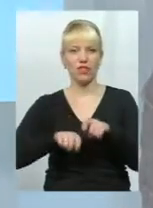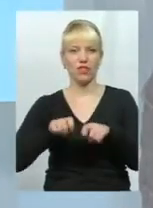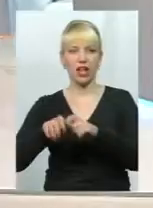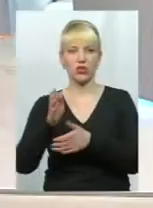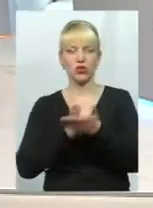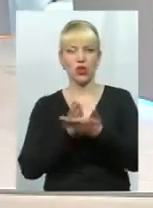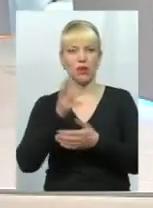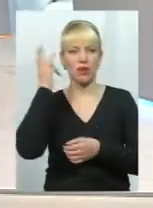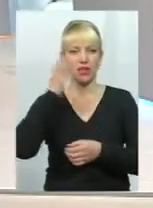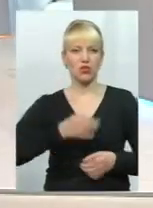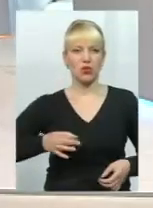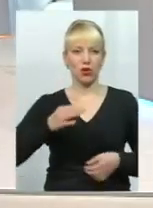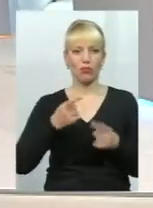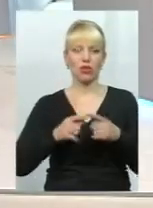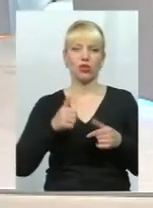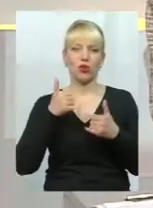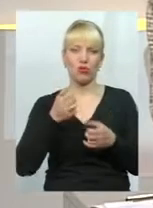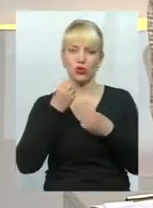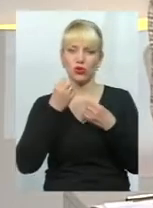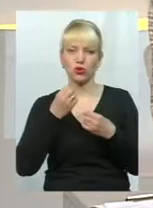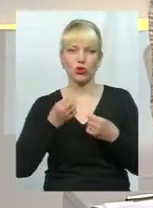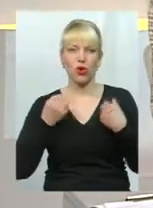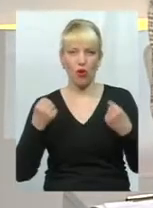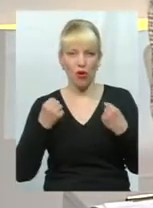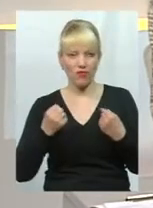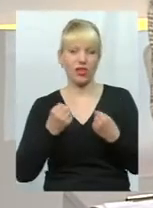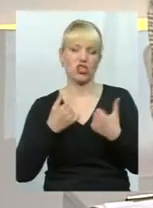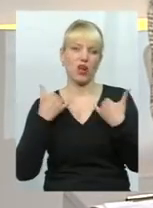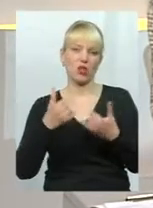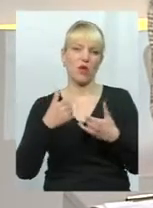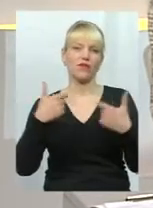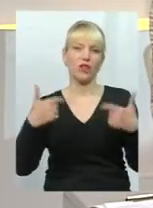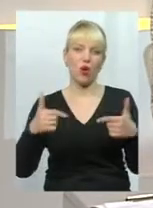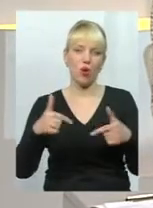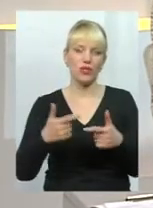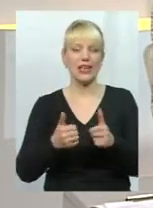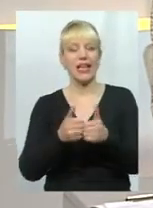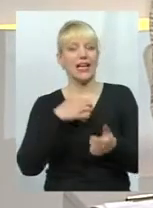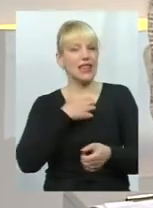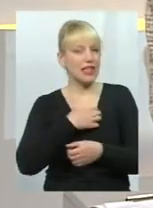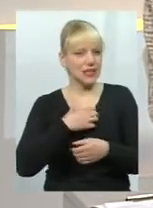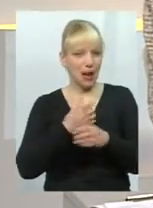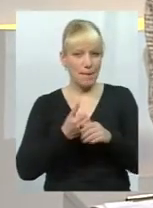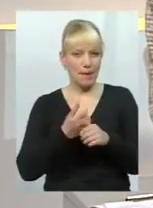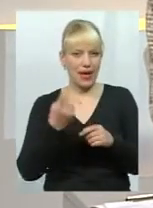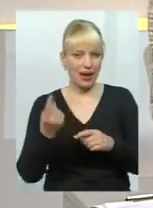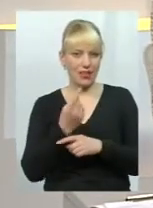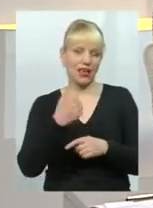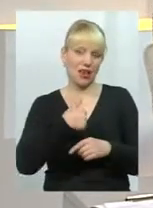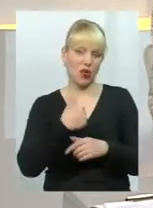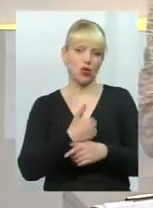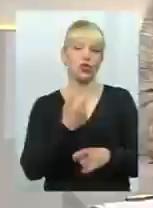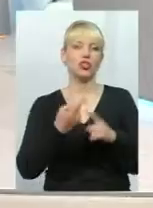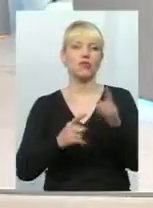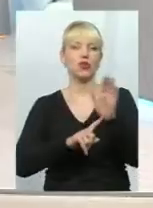області. Доброго здоров'я, шановні гості. Власне, насамперед Віктору Івановичу, я все-таки хочу розпочати з її